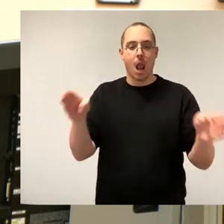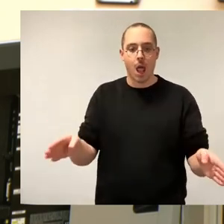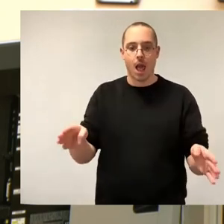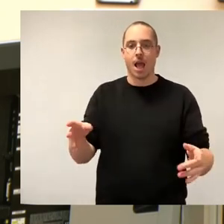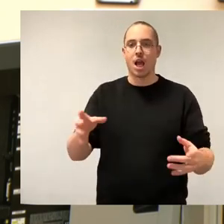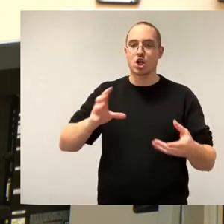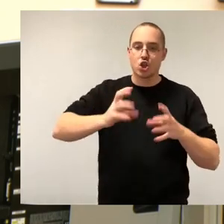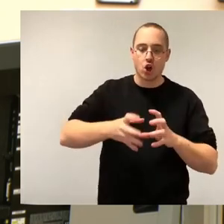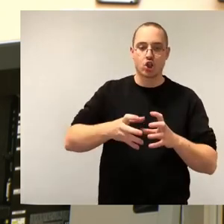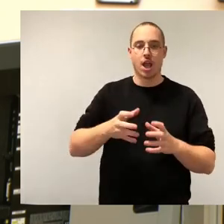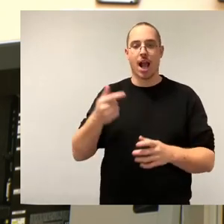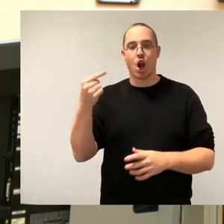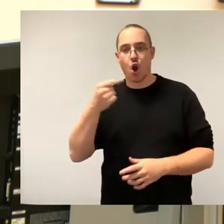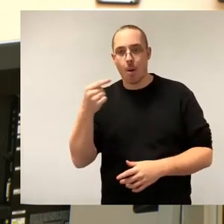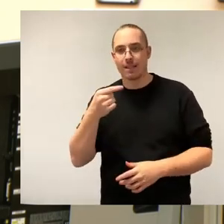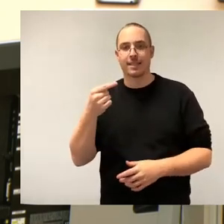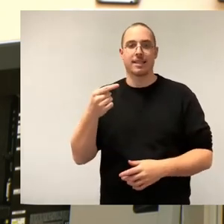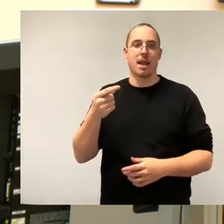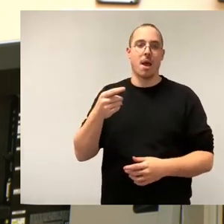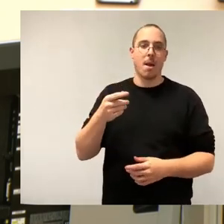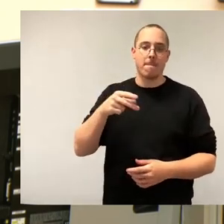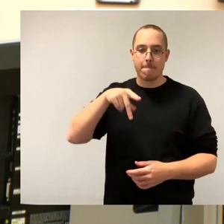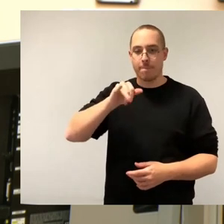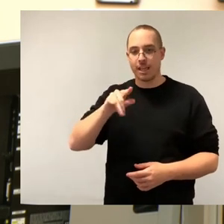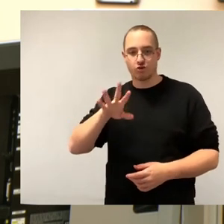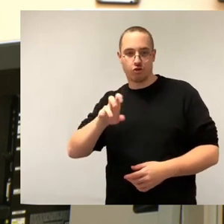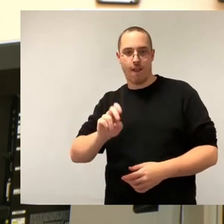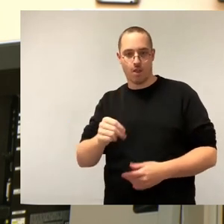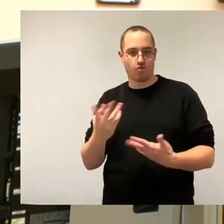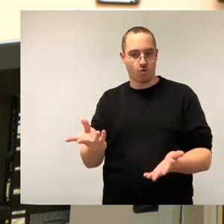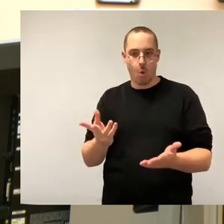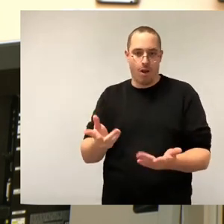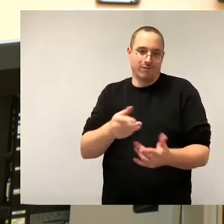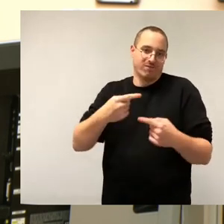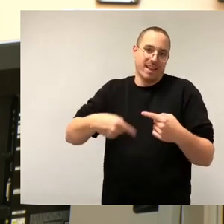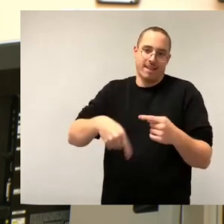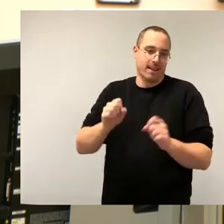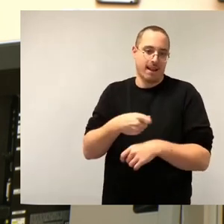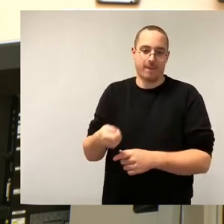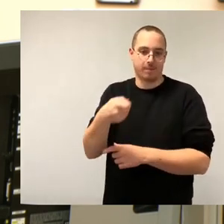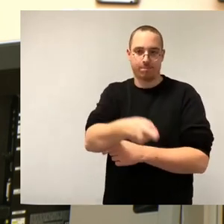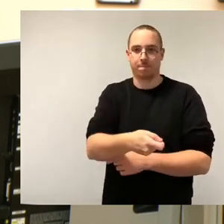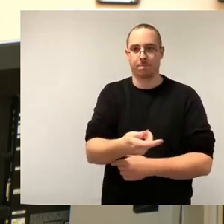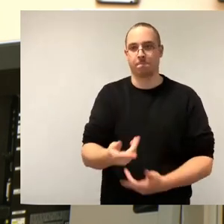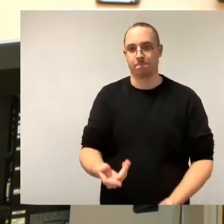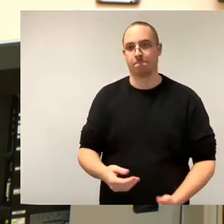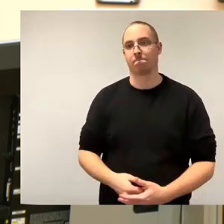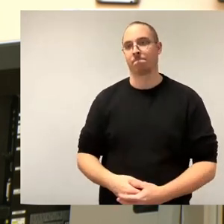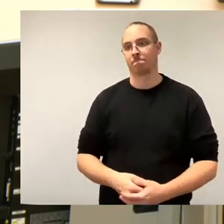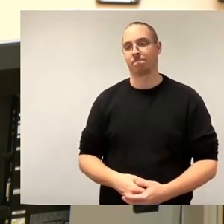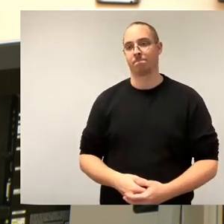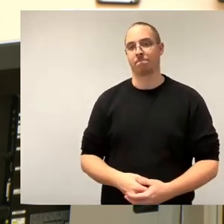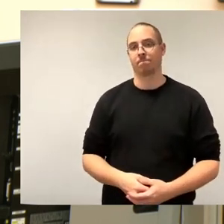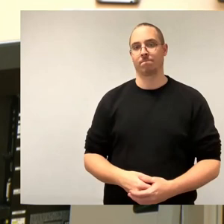stehen. Und aus dem Grund wollen wir und die hier angesiedelten Mitarbeitern, die wollen ja dann auch,